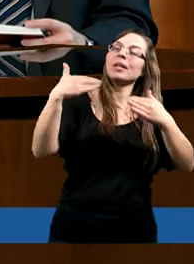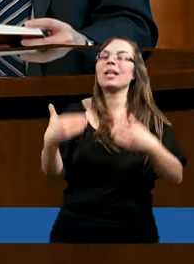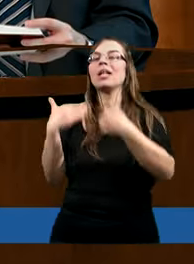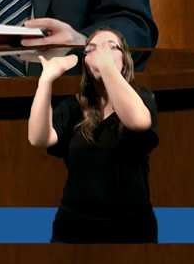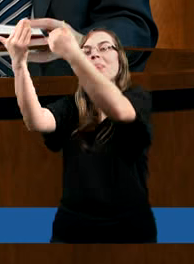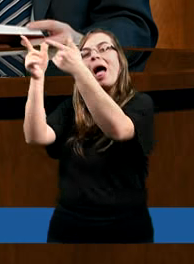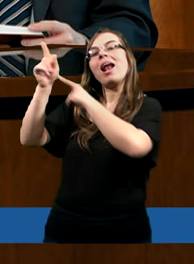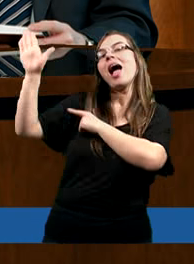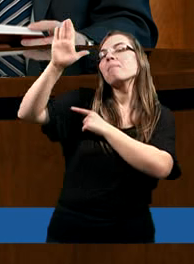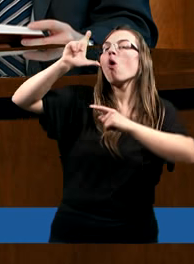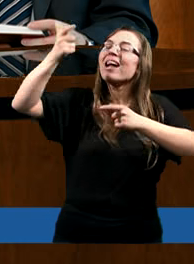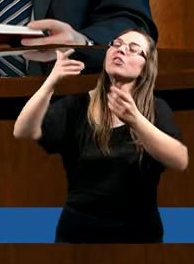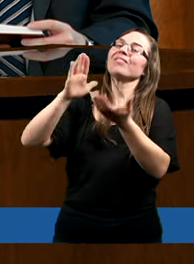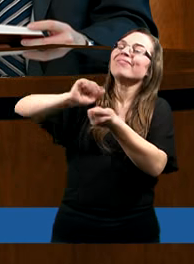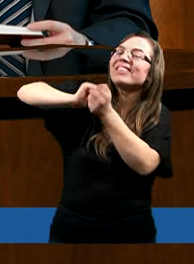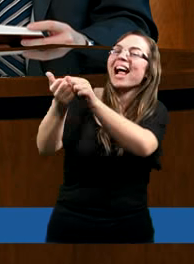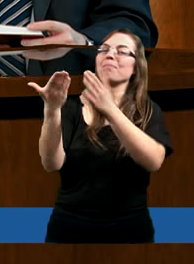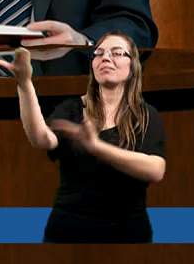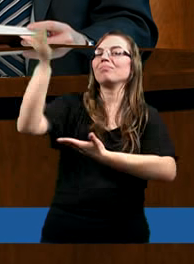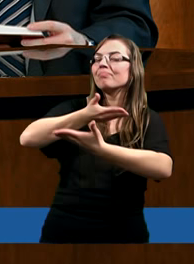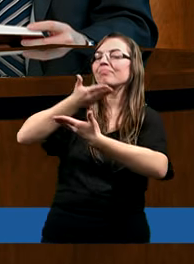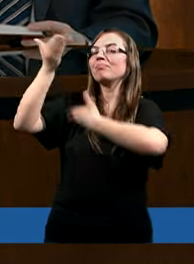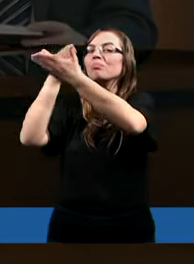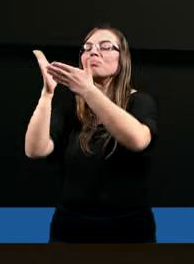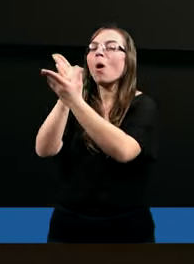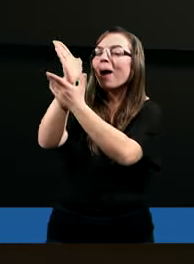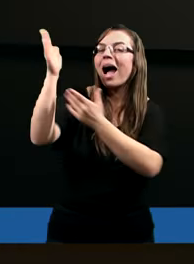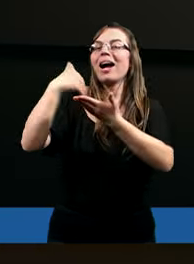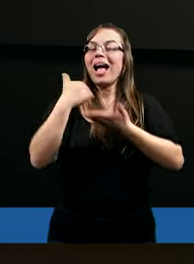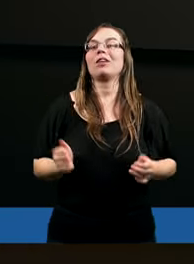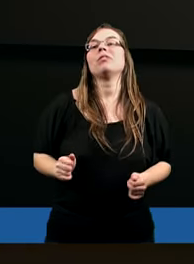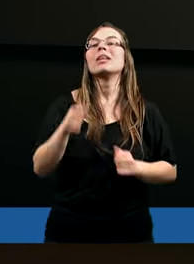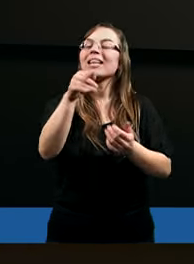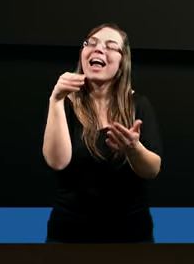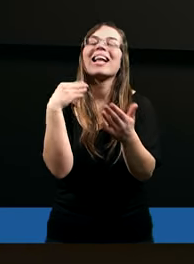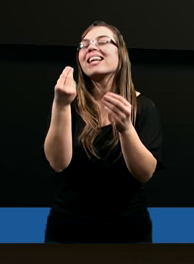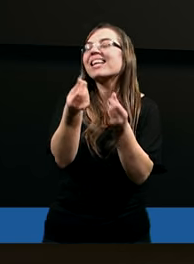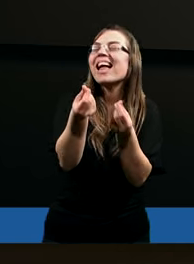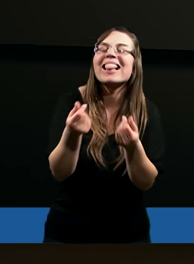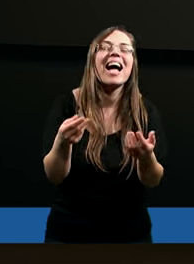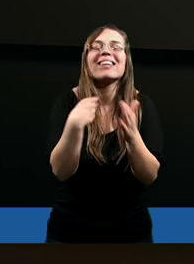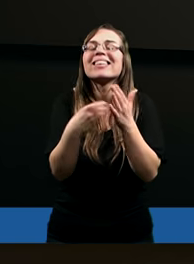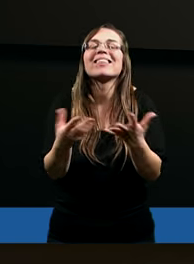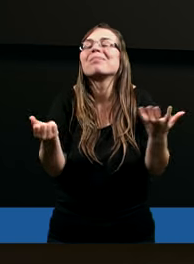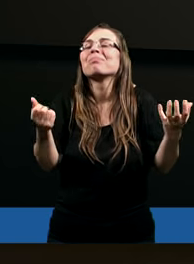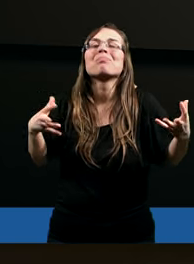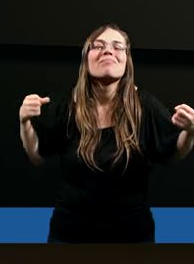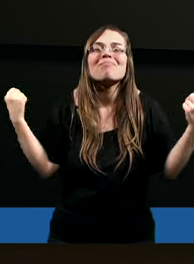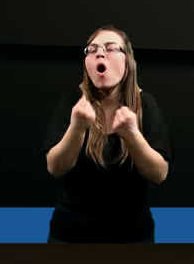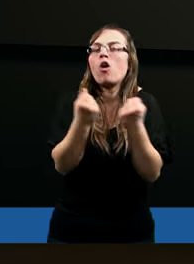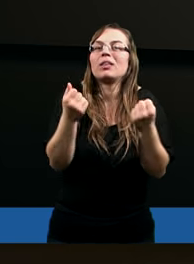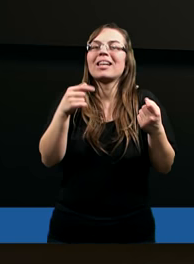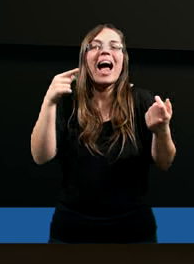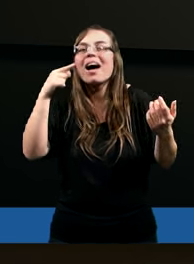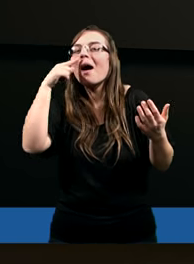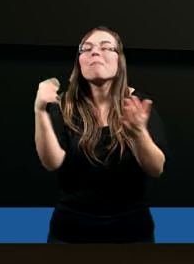skłonnościami, moimi słabościami i porządliwościami. i ta cena też jest, powinna